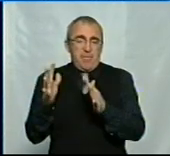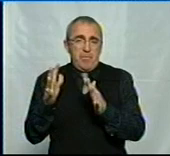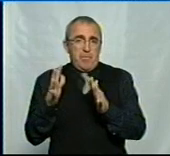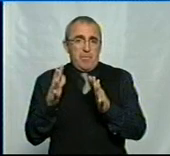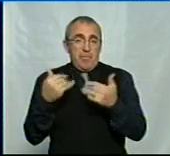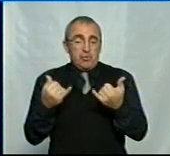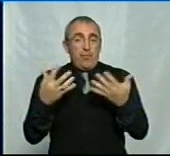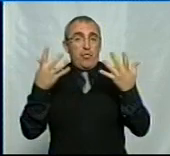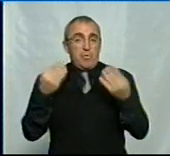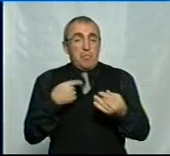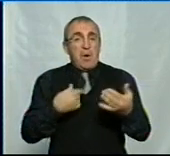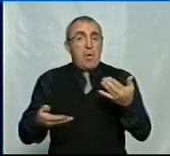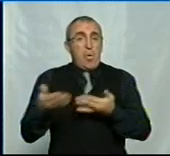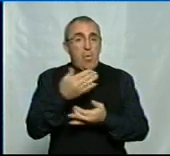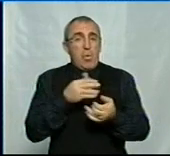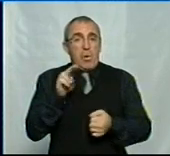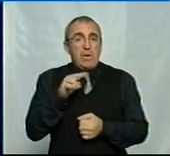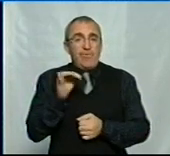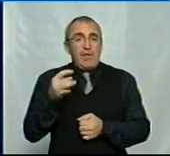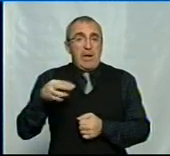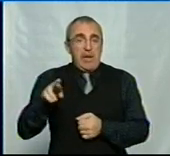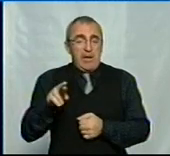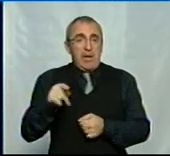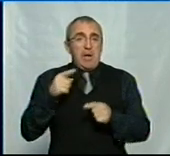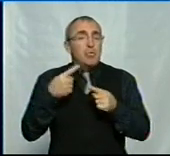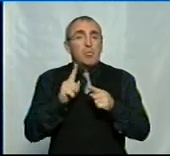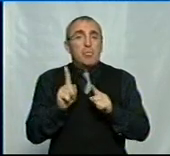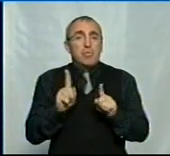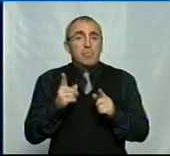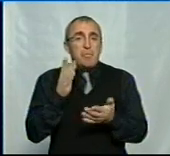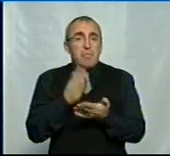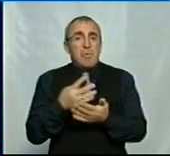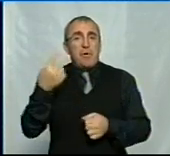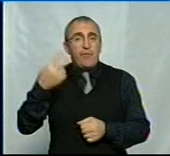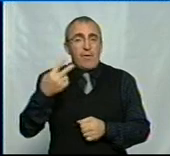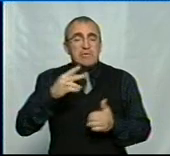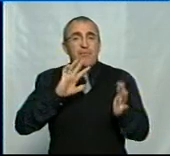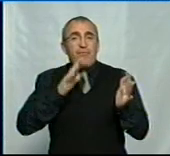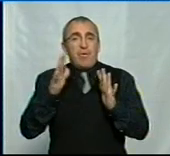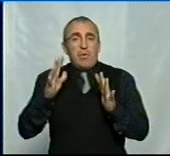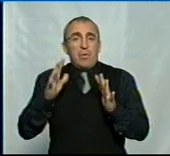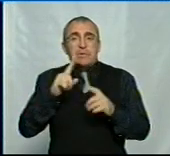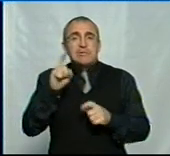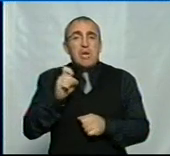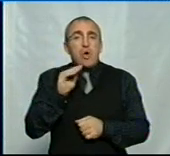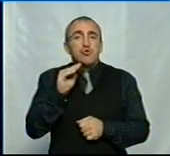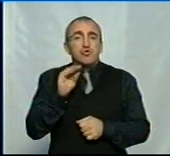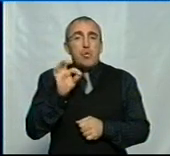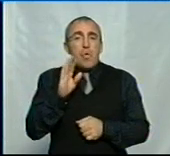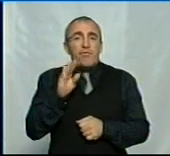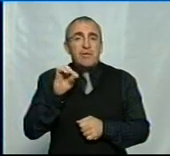сьогоднішній день ми говоримо про дифтерію, тому що ми маємо 20 випадків за жовтень.